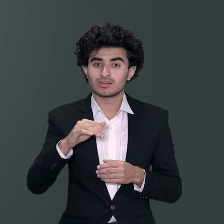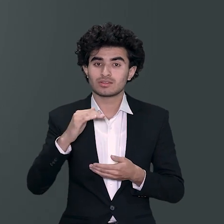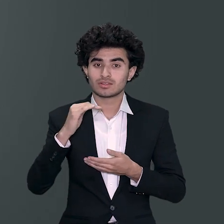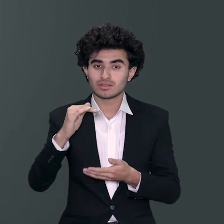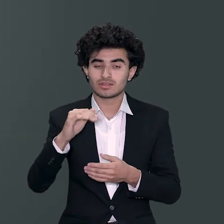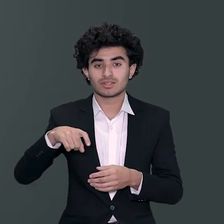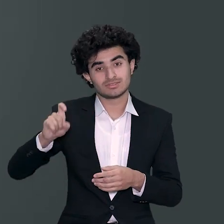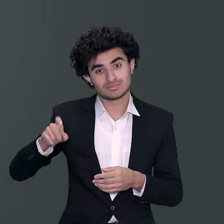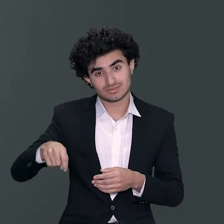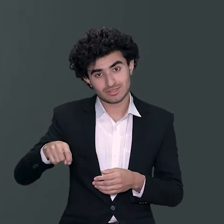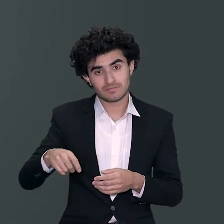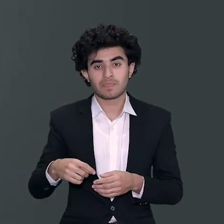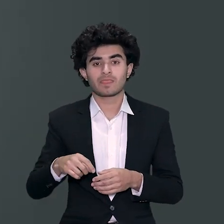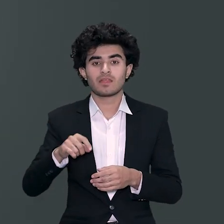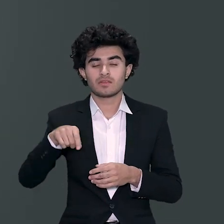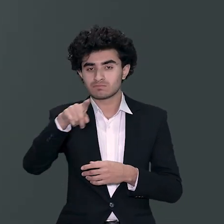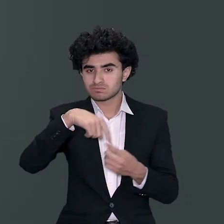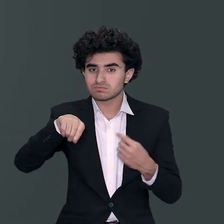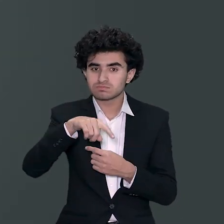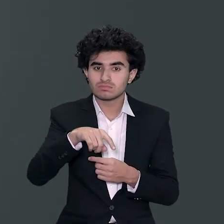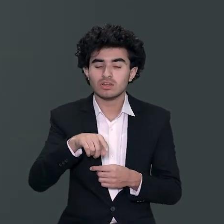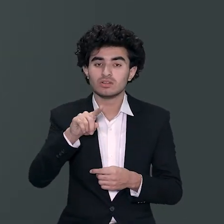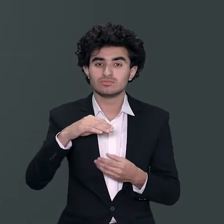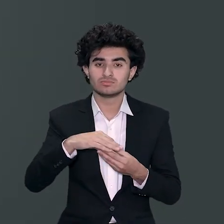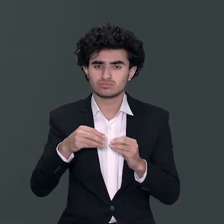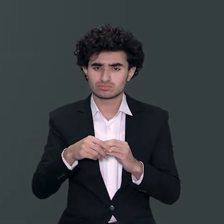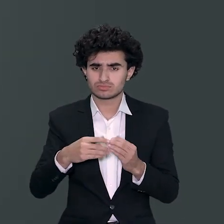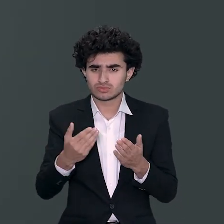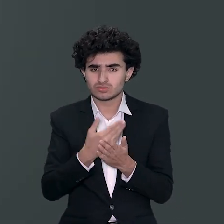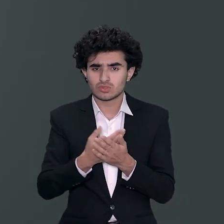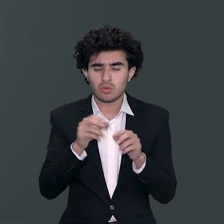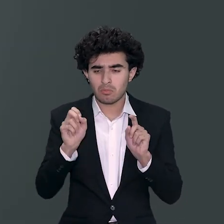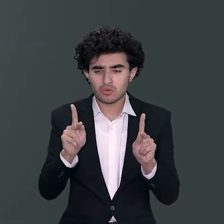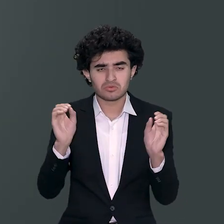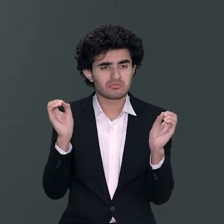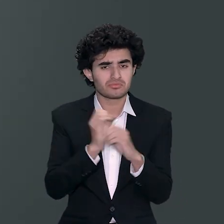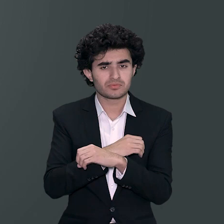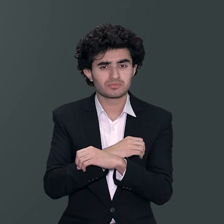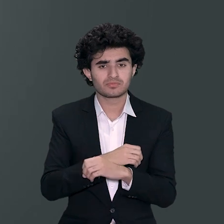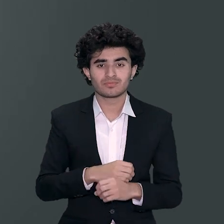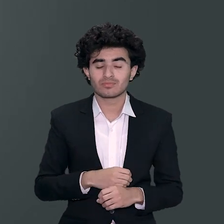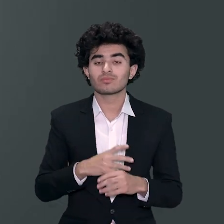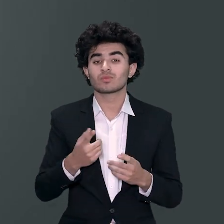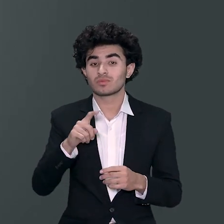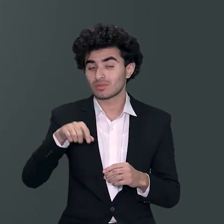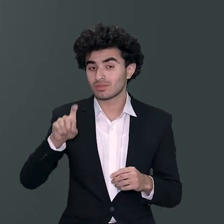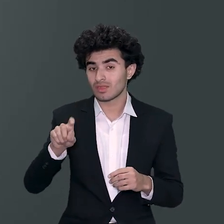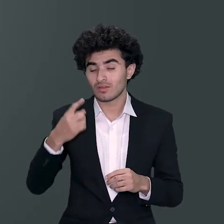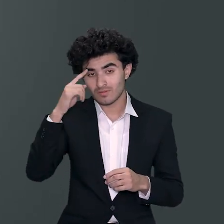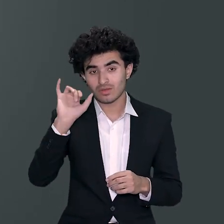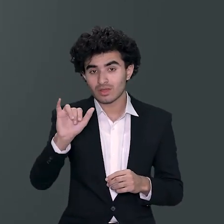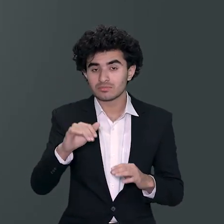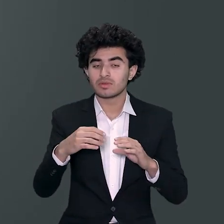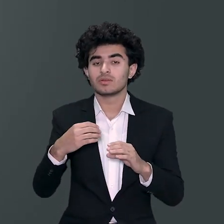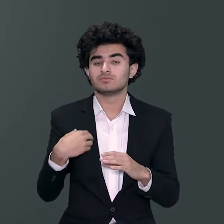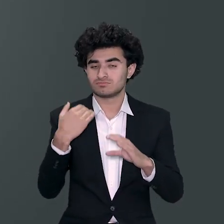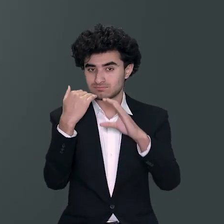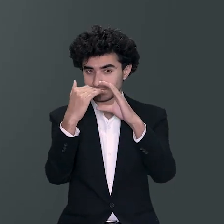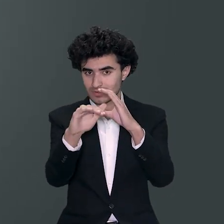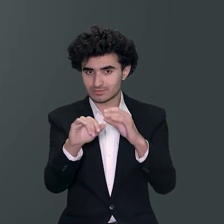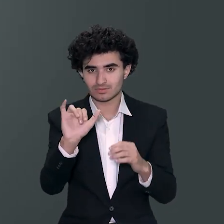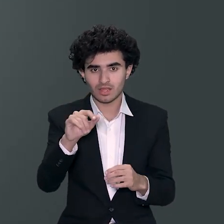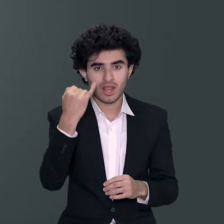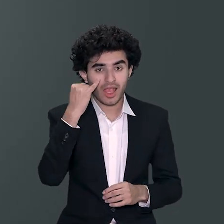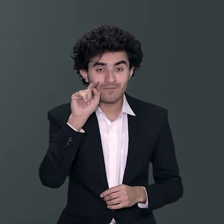ہنگر پیدا کی ہے تو اب یہ بچہ چاہ رہا ہے کہ باقی students میں باقی fellows میں اور ان students کو جن کو کبھی opportunities ہی نہیں